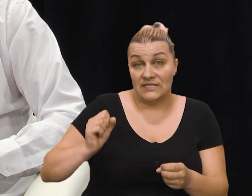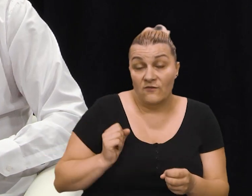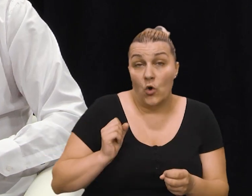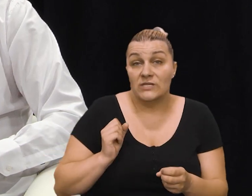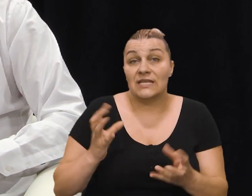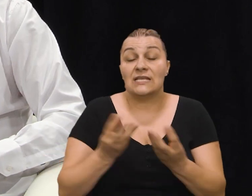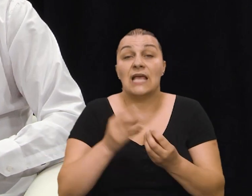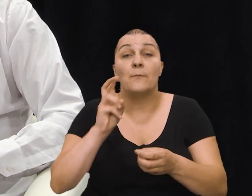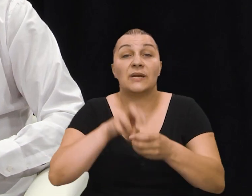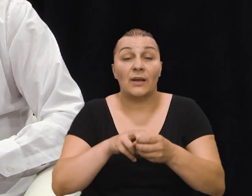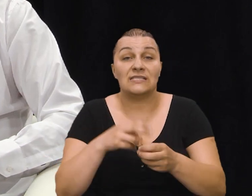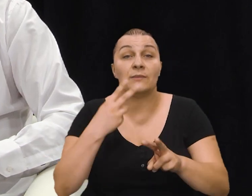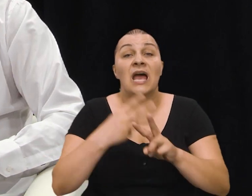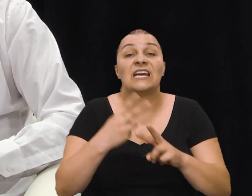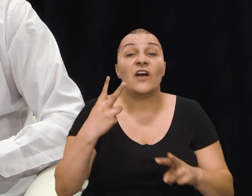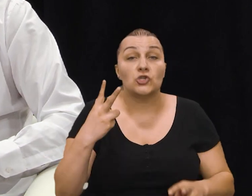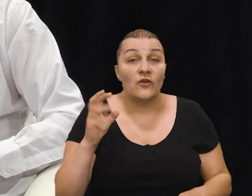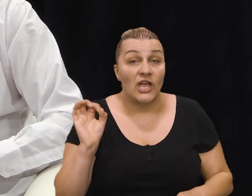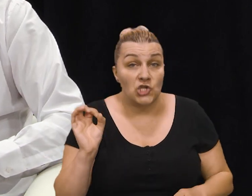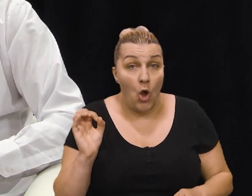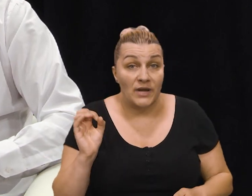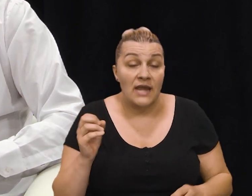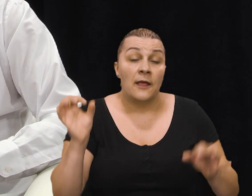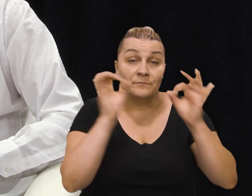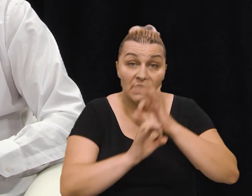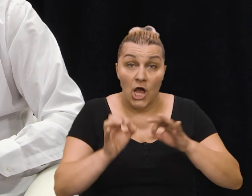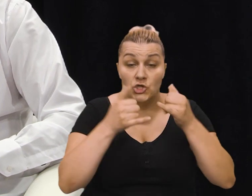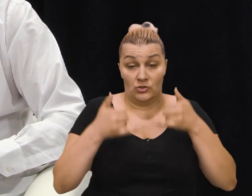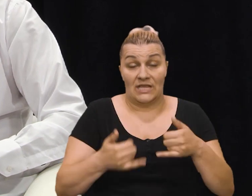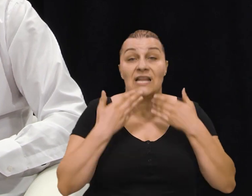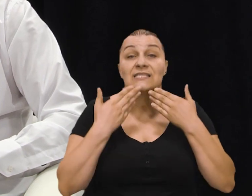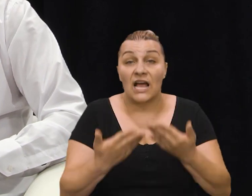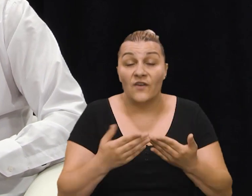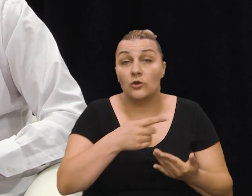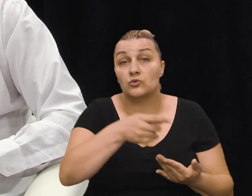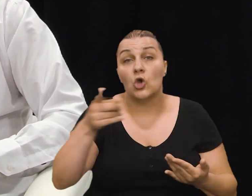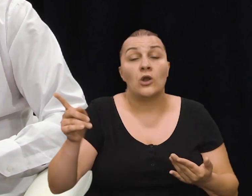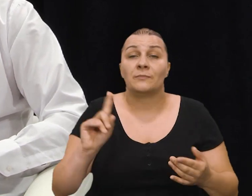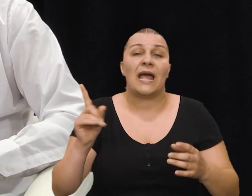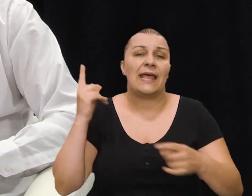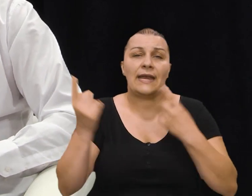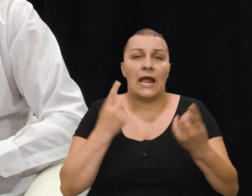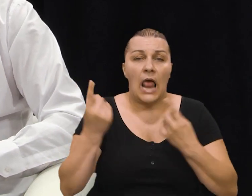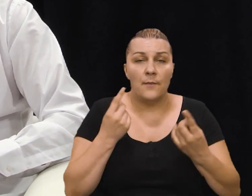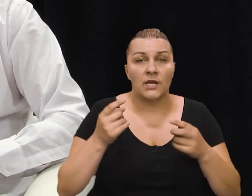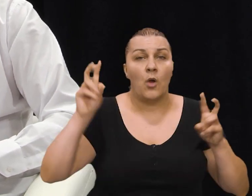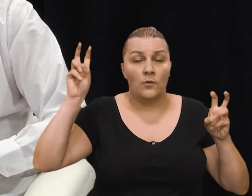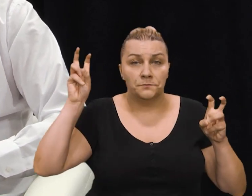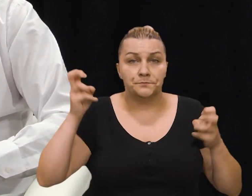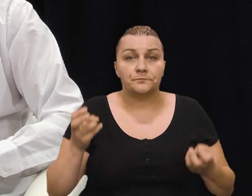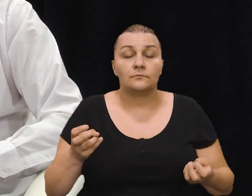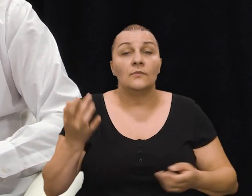Hrvatske vojske sa pripadnicima Hrvatskog vijeća obranja nažalost danas zahvaljujući i onim da ih sad ne reklamiramo